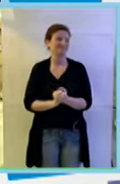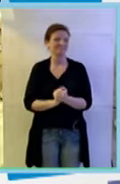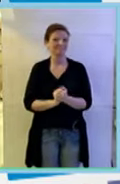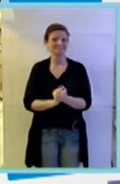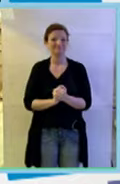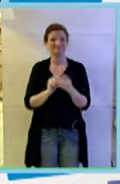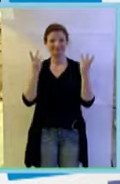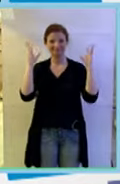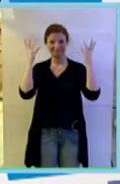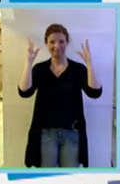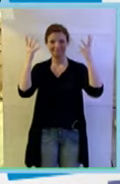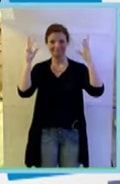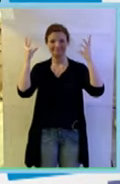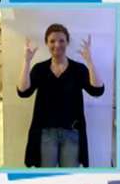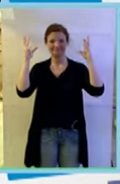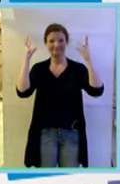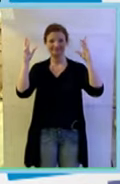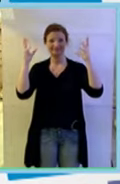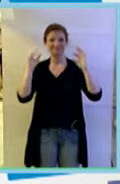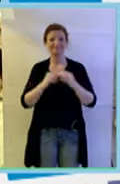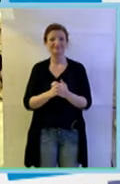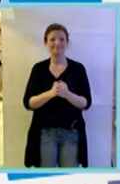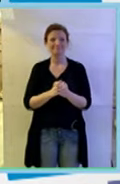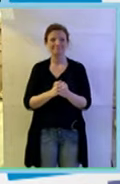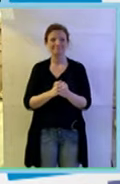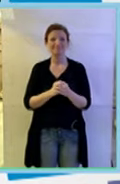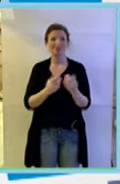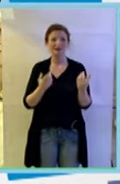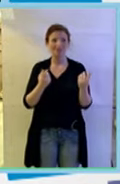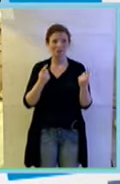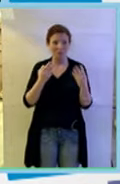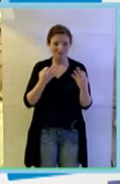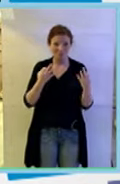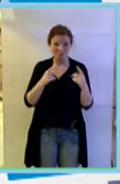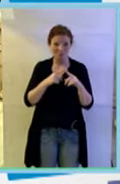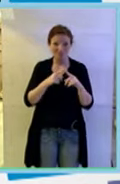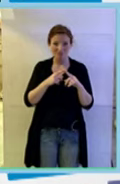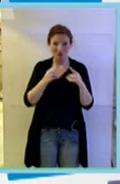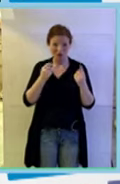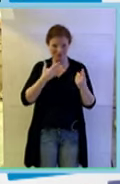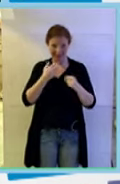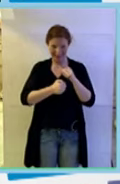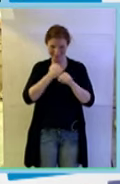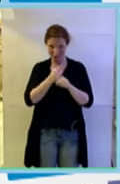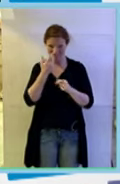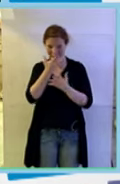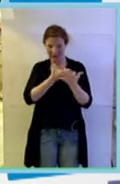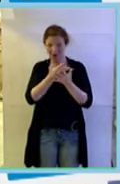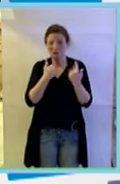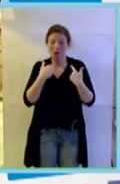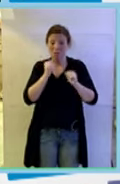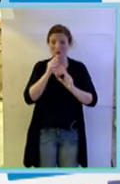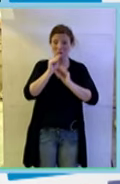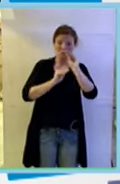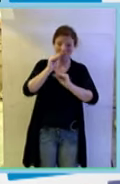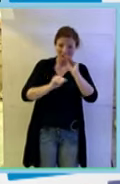Prego, se vuoi... Se vuoi... No, io solo. Tu sì, io non ho una storia da raccontare, tu sì. Io ti posso fare delle